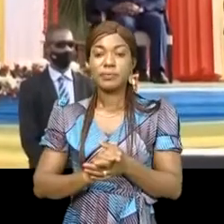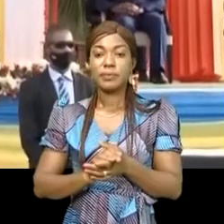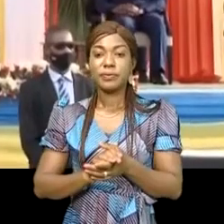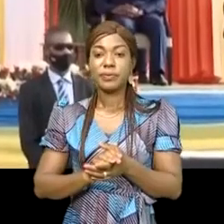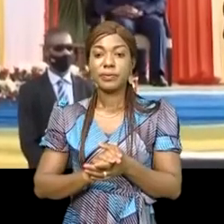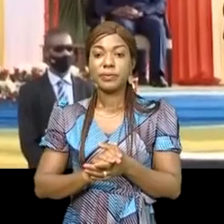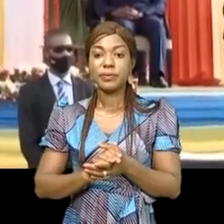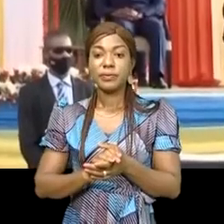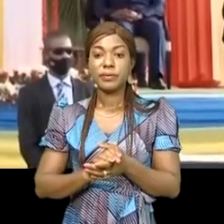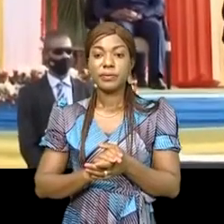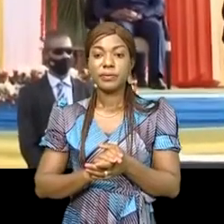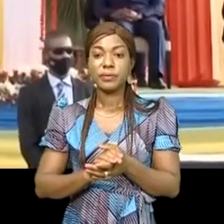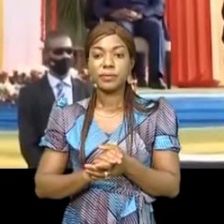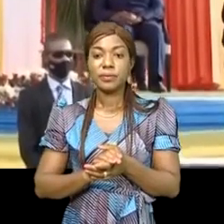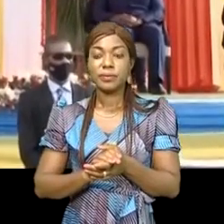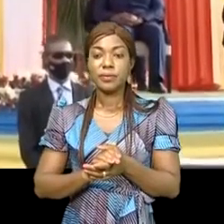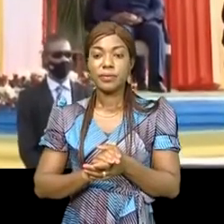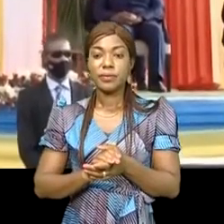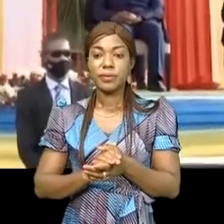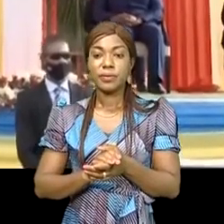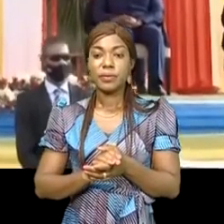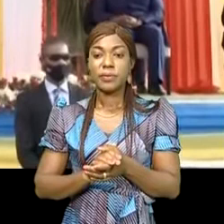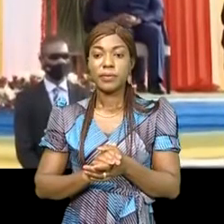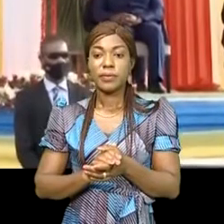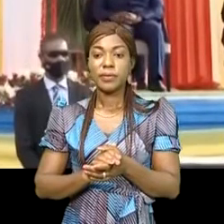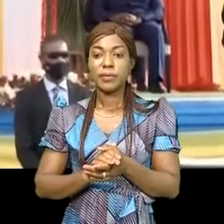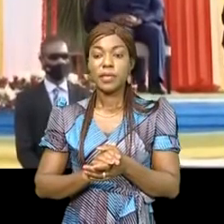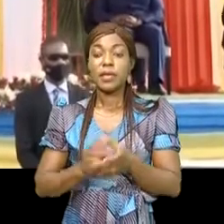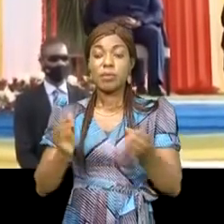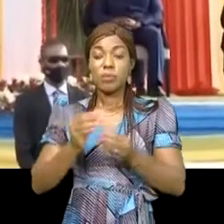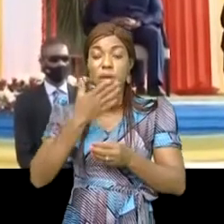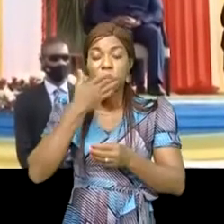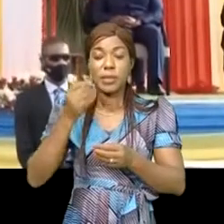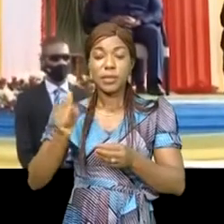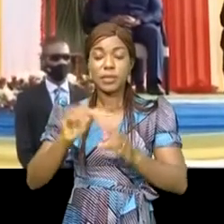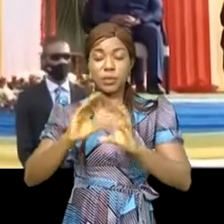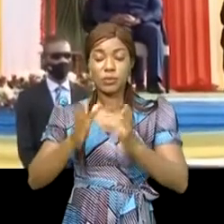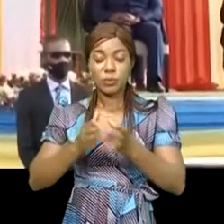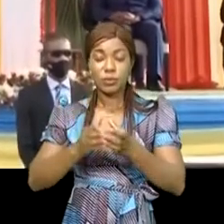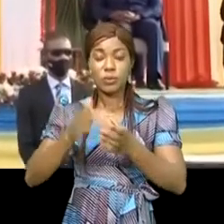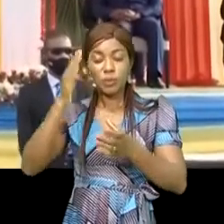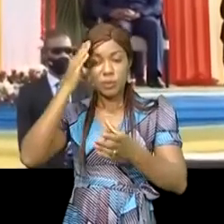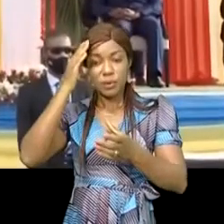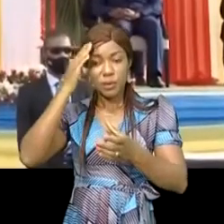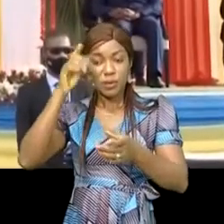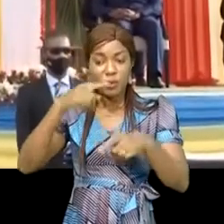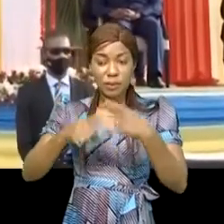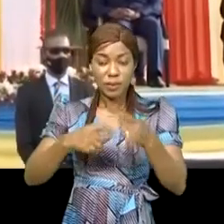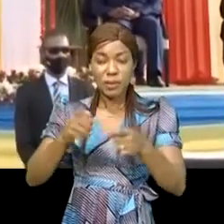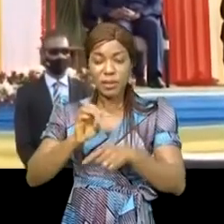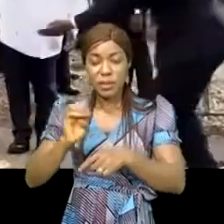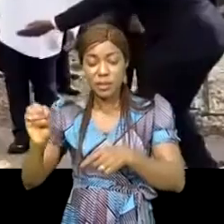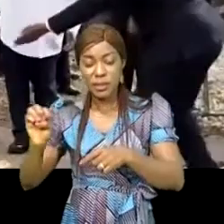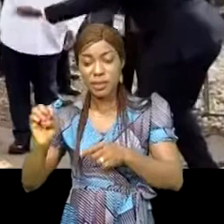que tout ce que nous voyons fait partie de l'Est d'Afrique. Le